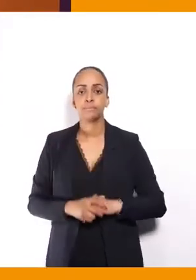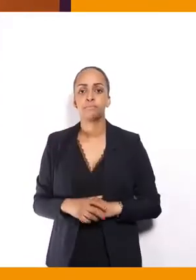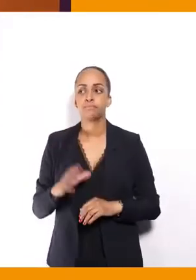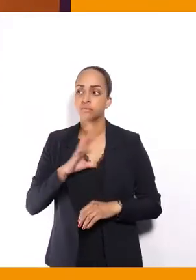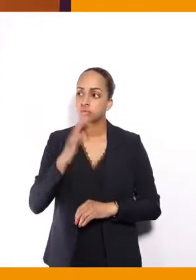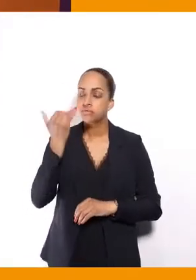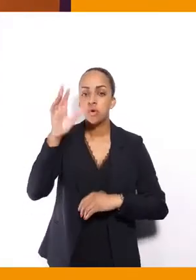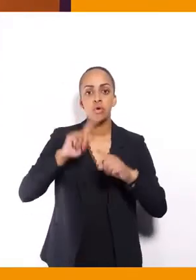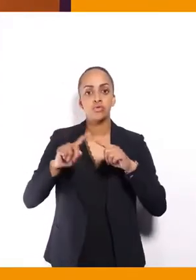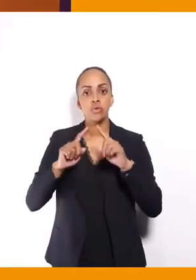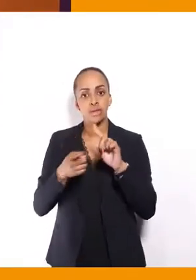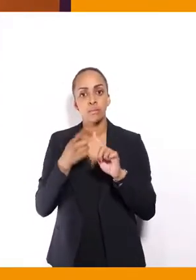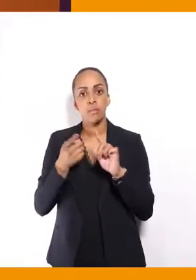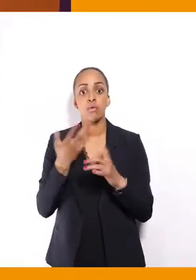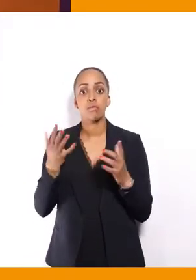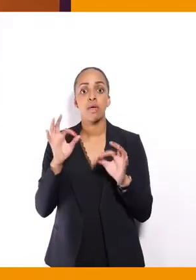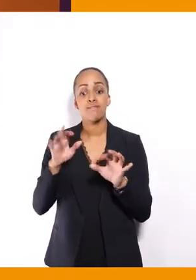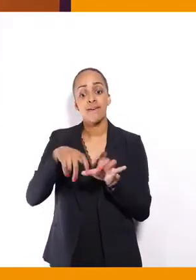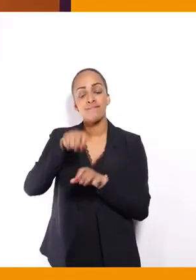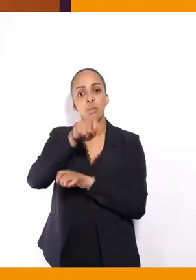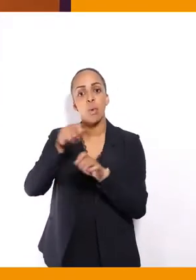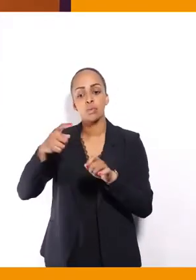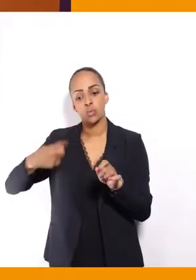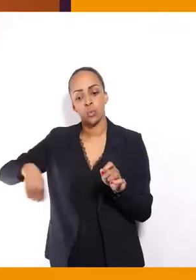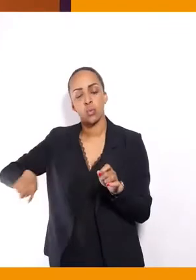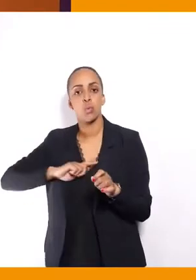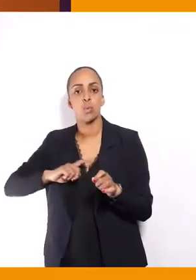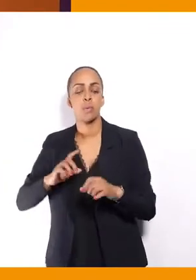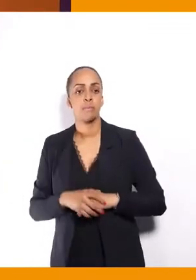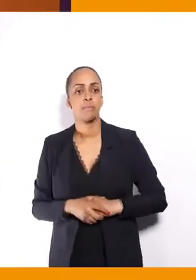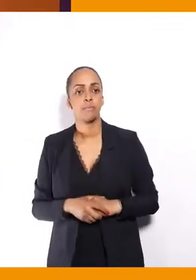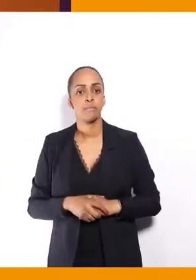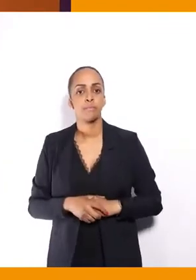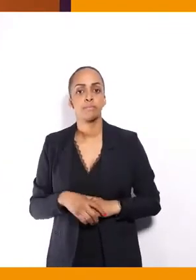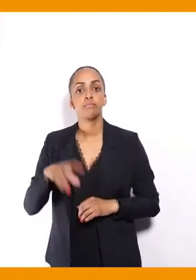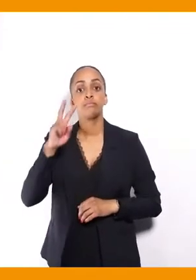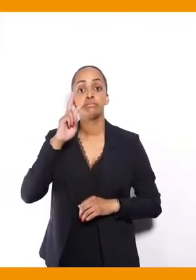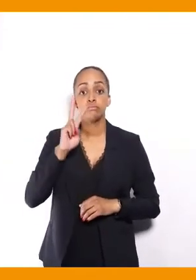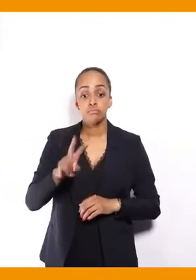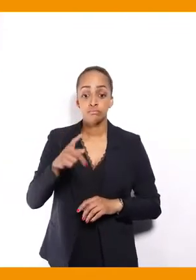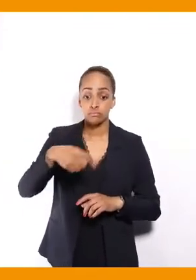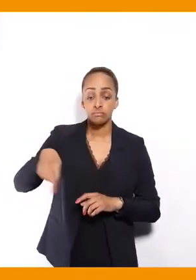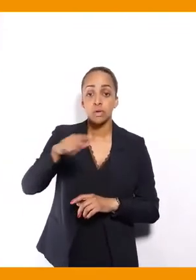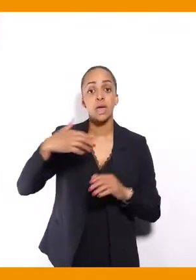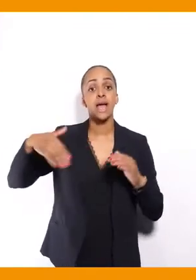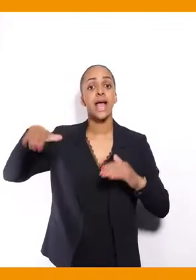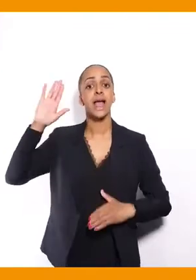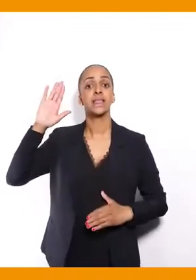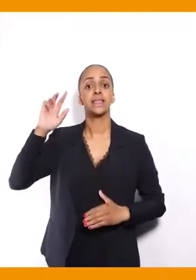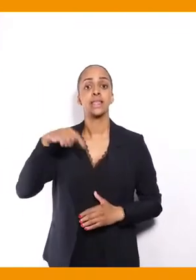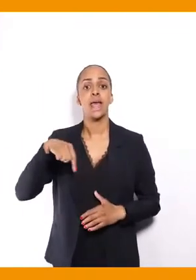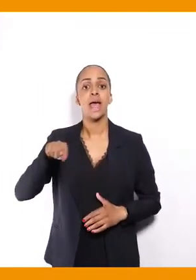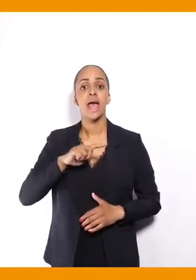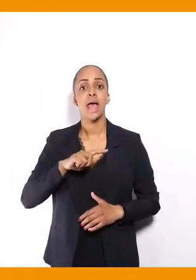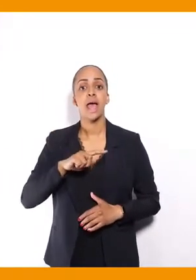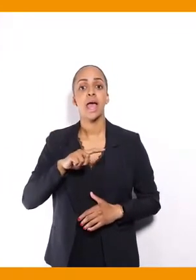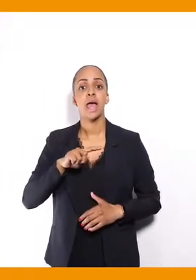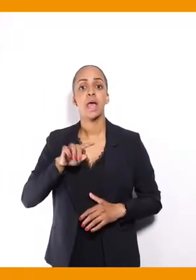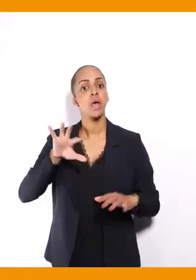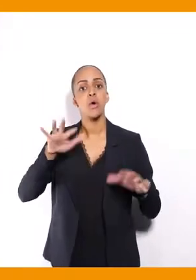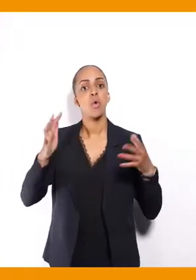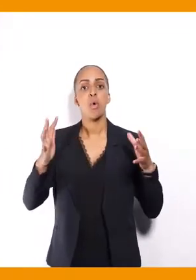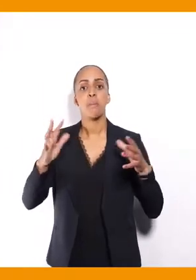important pour nous, dans notre évaluation, c'est ce que font les candidats pour informer leurs électeurs,